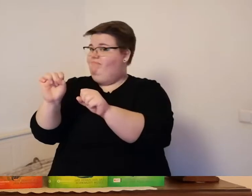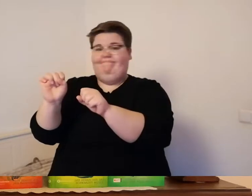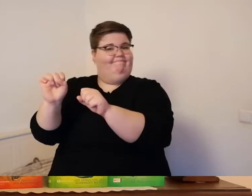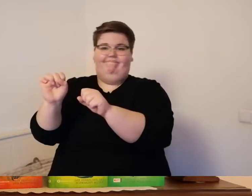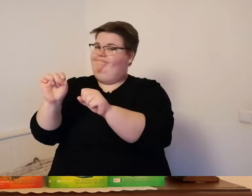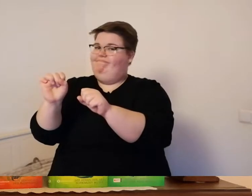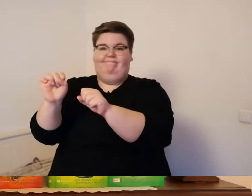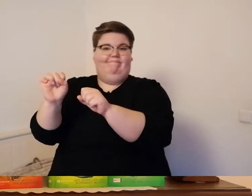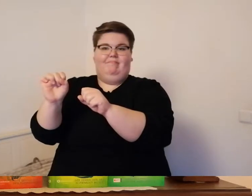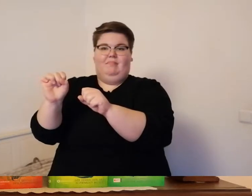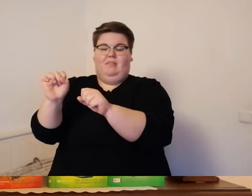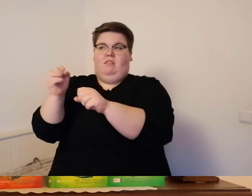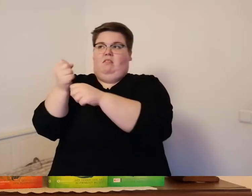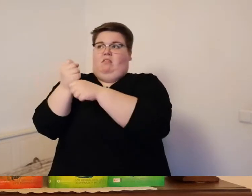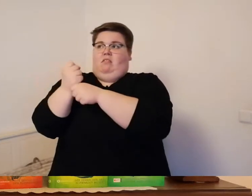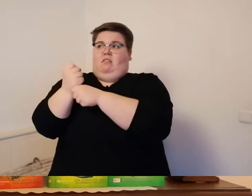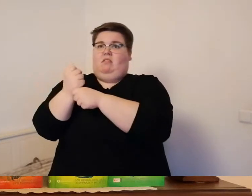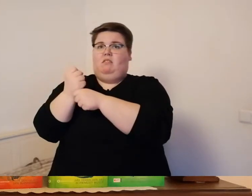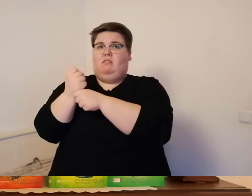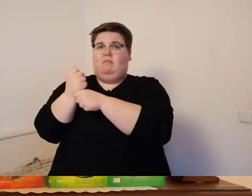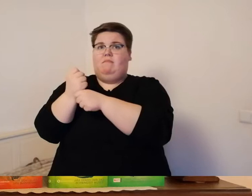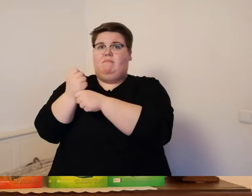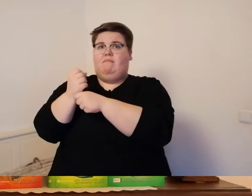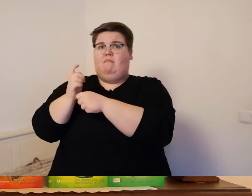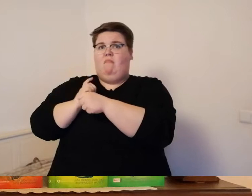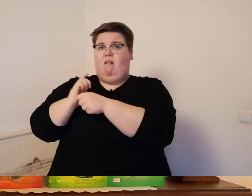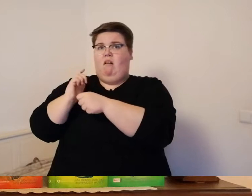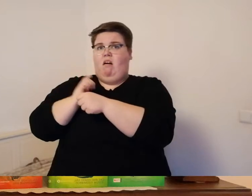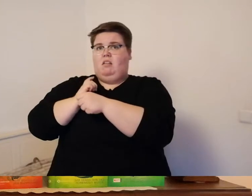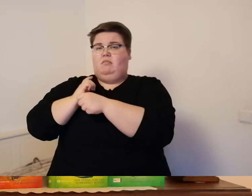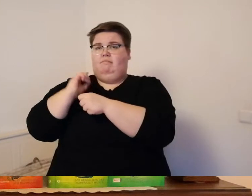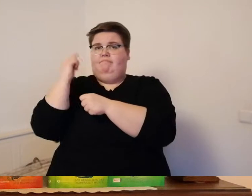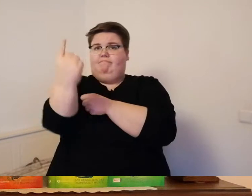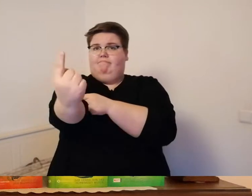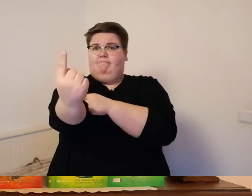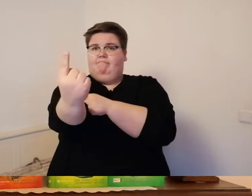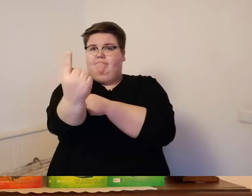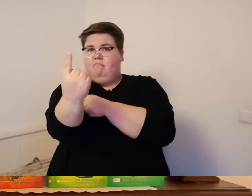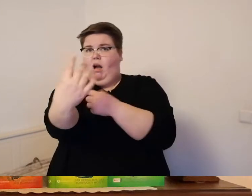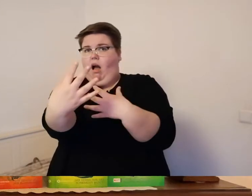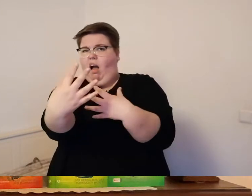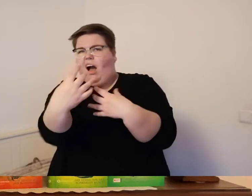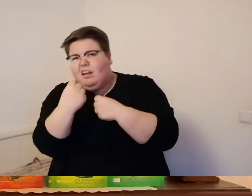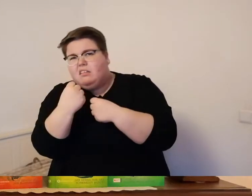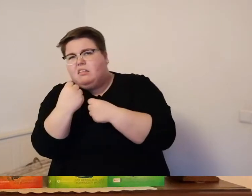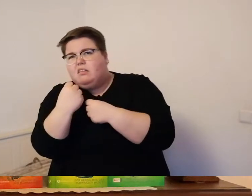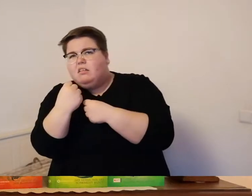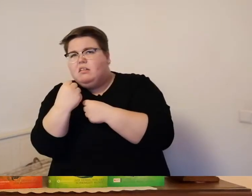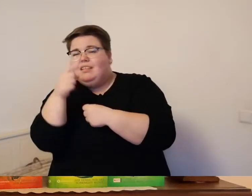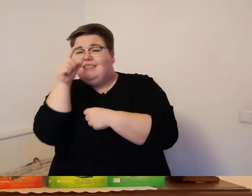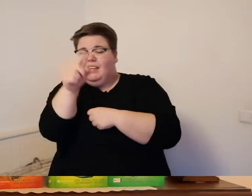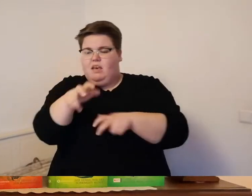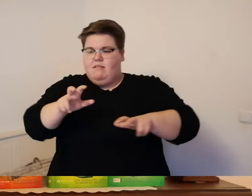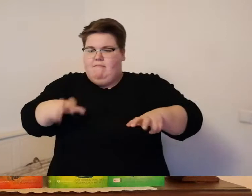eric wartete darauf dass das vogelwesen ihn angriff der greif fahrte noch an seinem